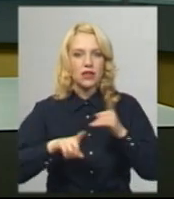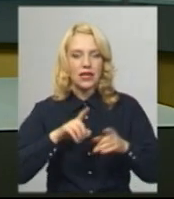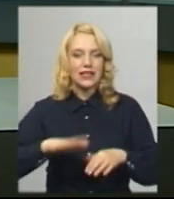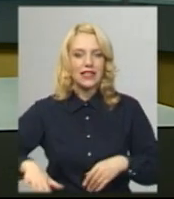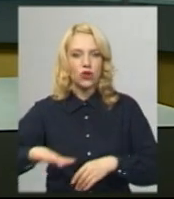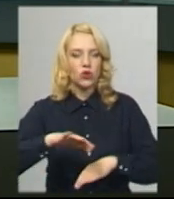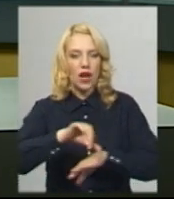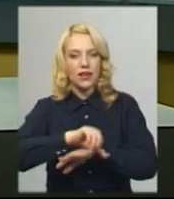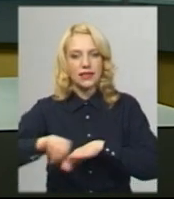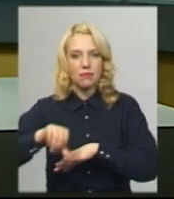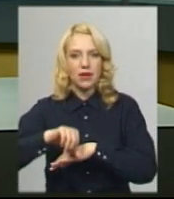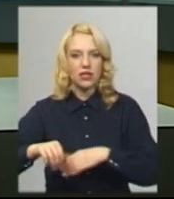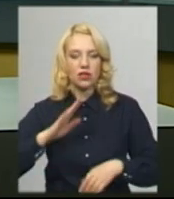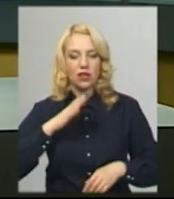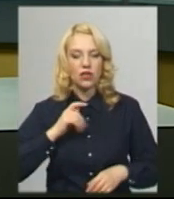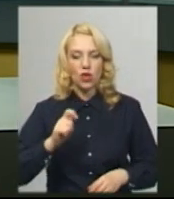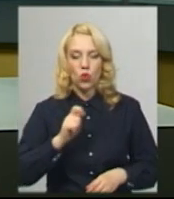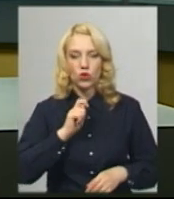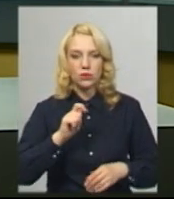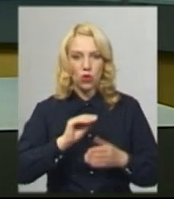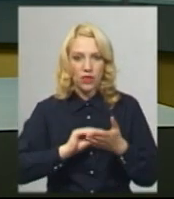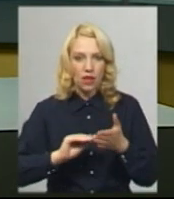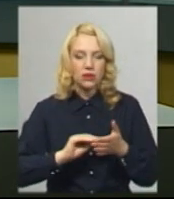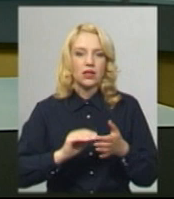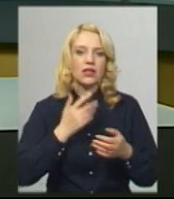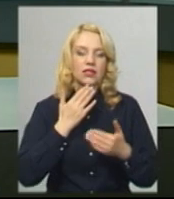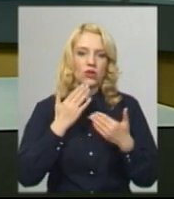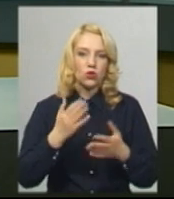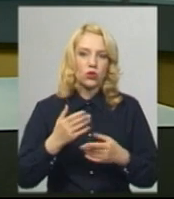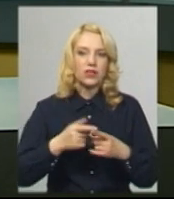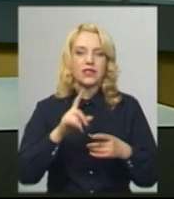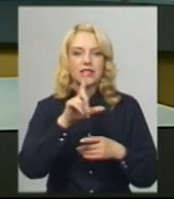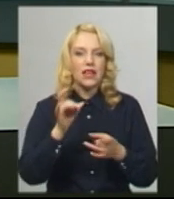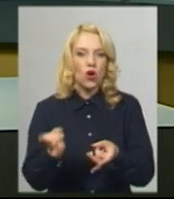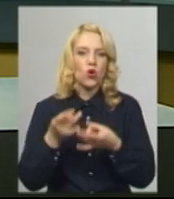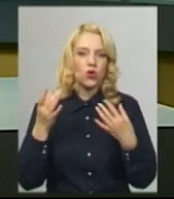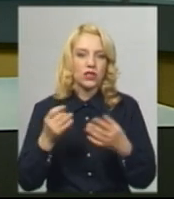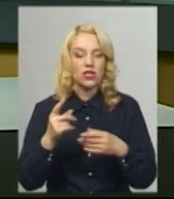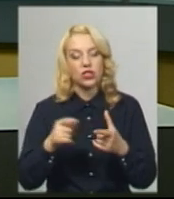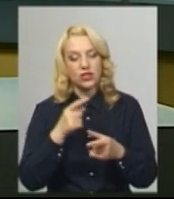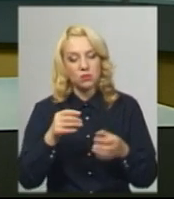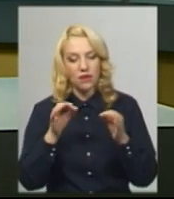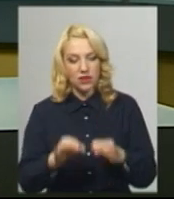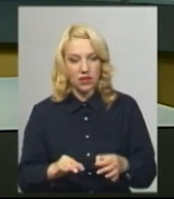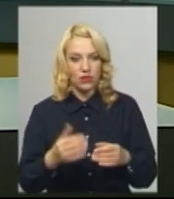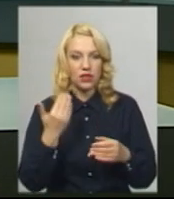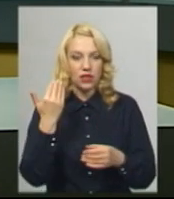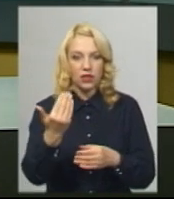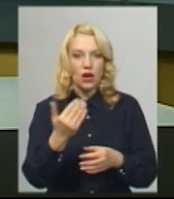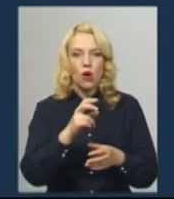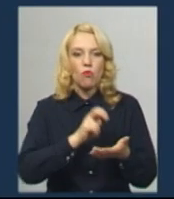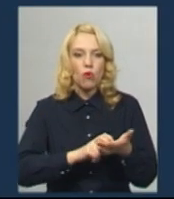кореспонденти звернулися до облдержадміністрації за роз'ясненнями, чи справедливі побоювання мітингарів, які вони оприлюднили.